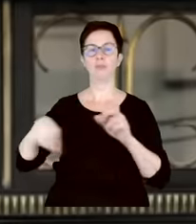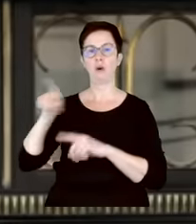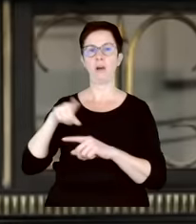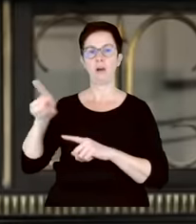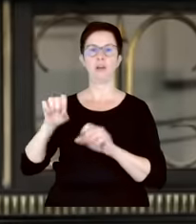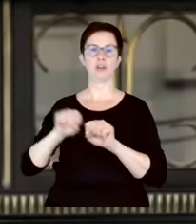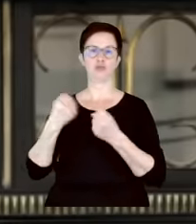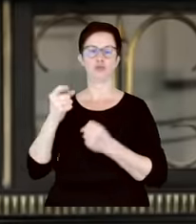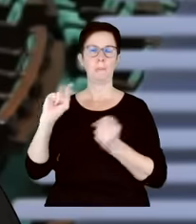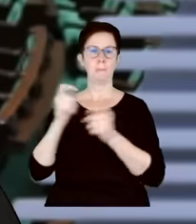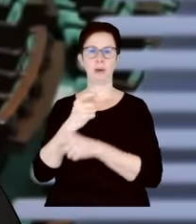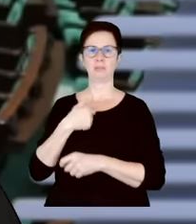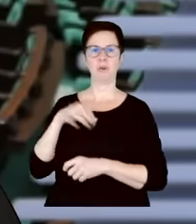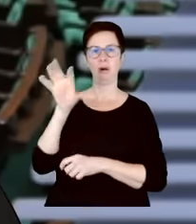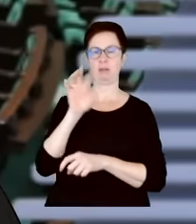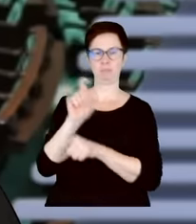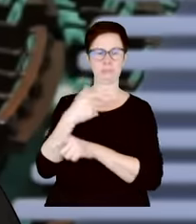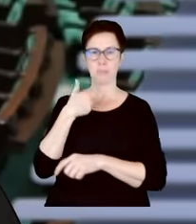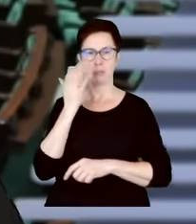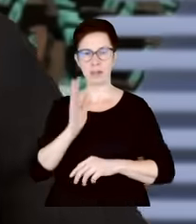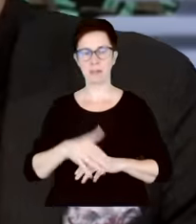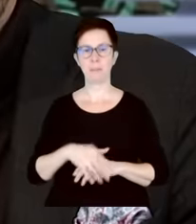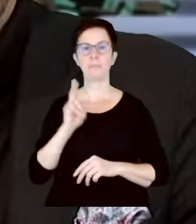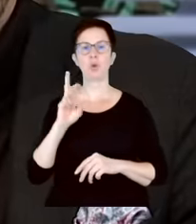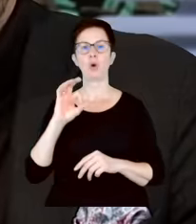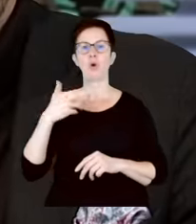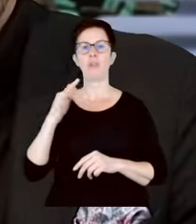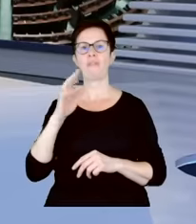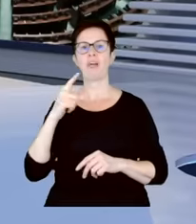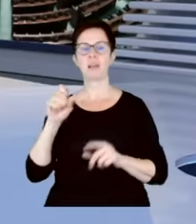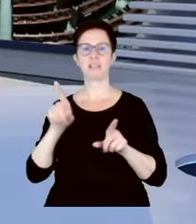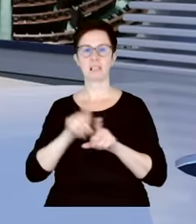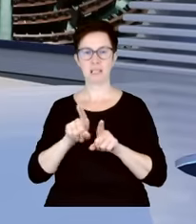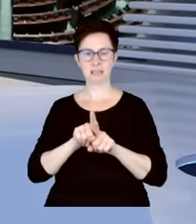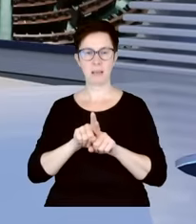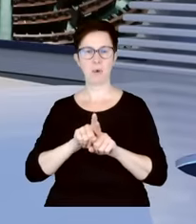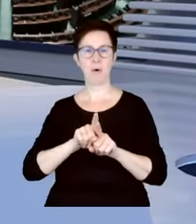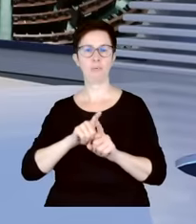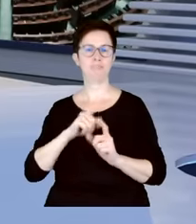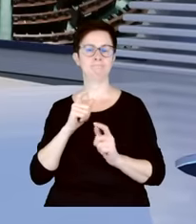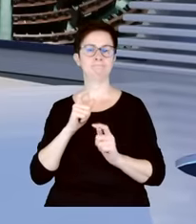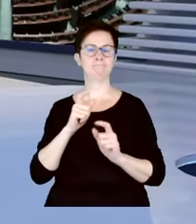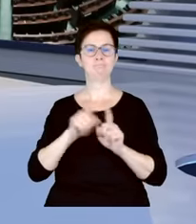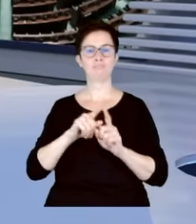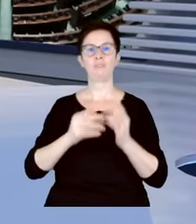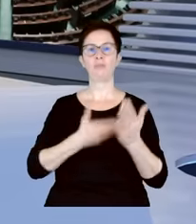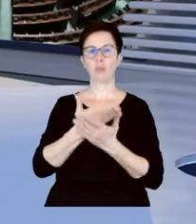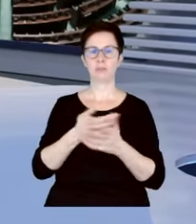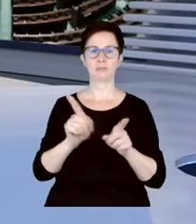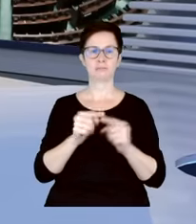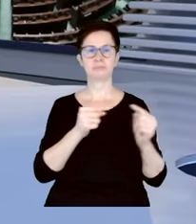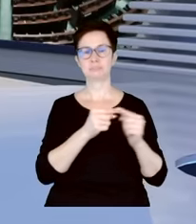Pani Rzesznik, Konfederacja także podpisała się pod tym wnioskiem. W Pani ocenie co najbardziej obciąża